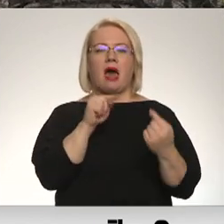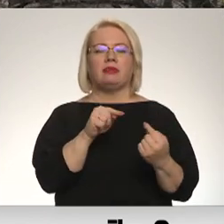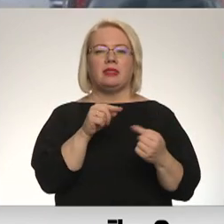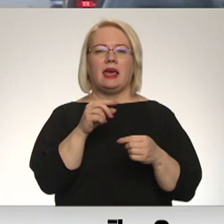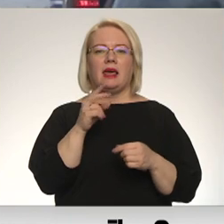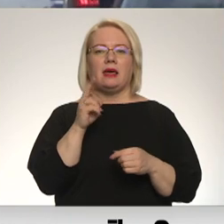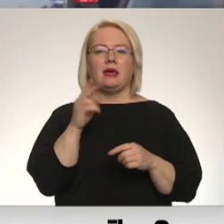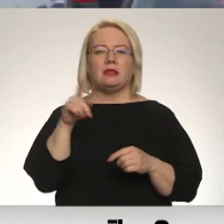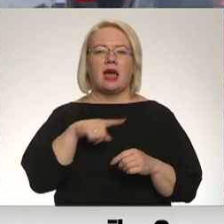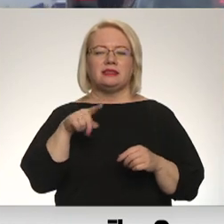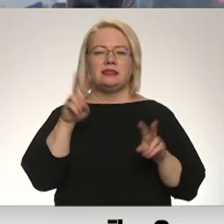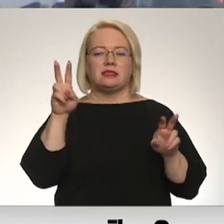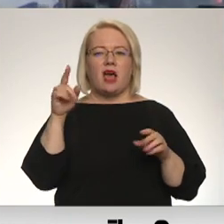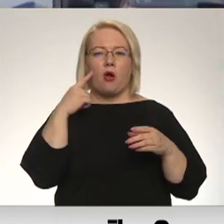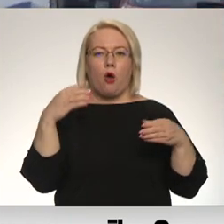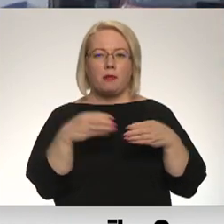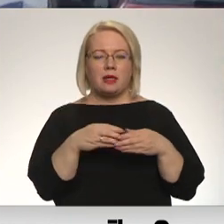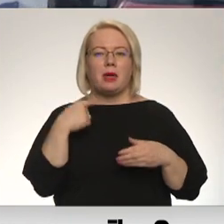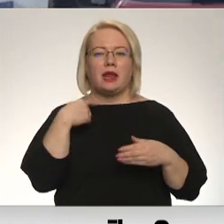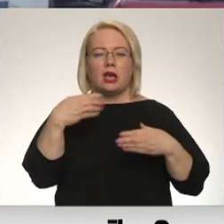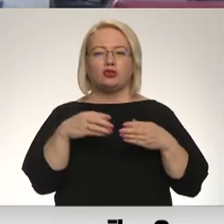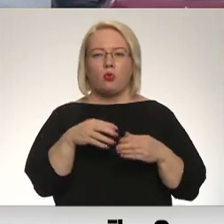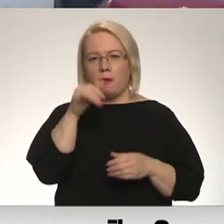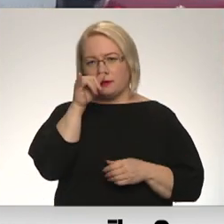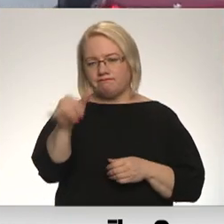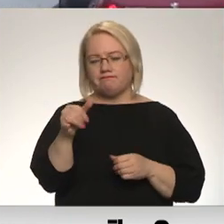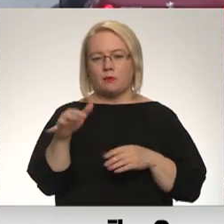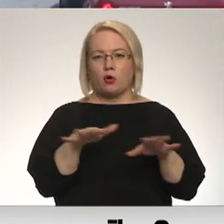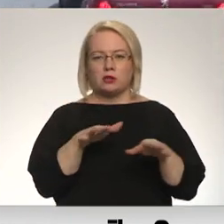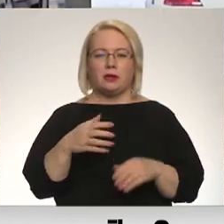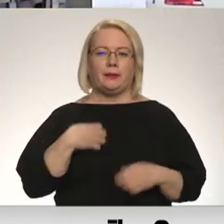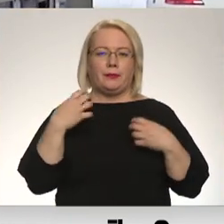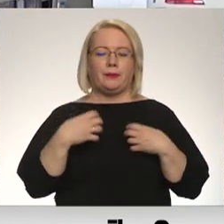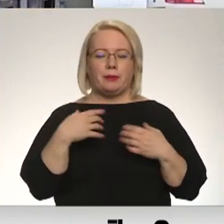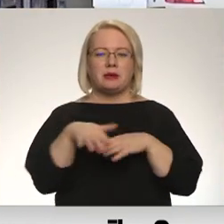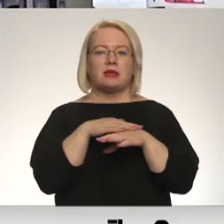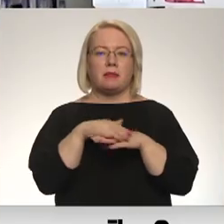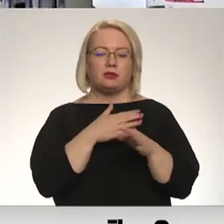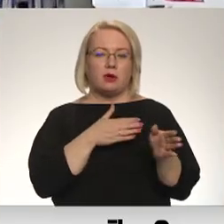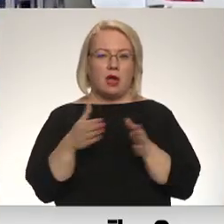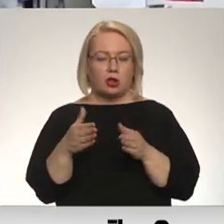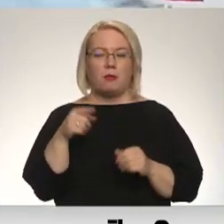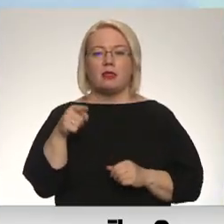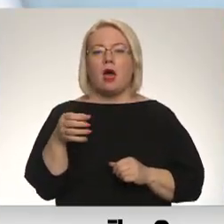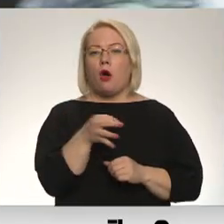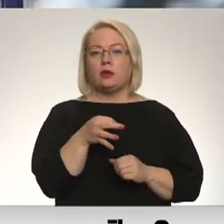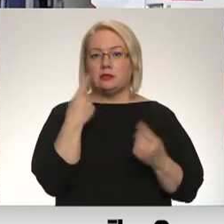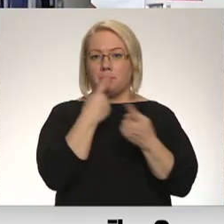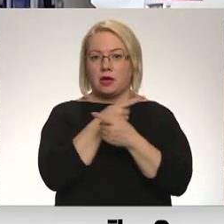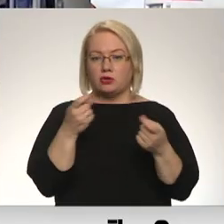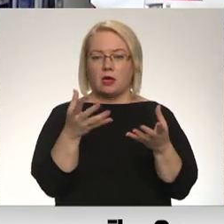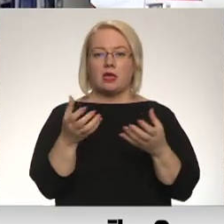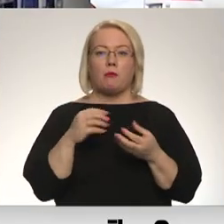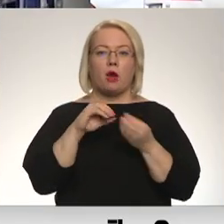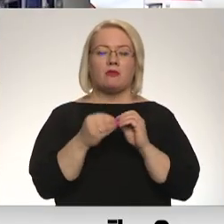komiteja. Tomēr Rīgas doma neatļāva to rīkotu bažijoties par sabiedrisko kārtību. Šī organizācija gan paziņojusi, ka ņemot vērā